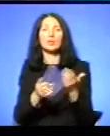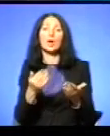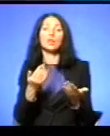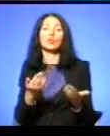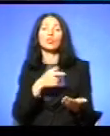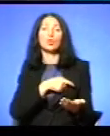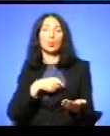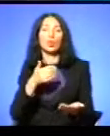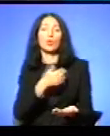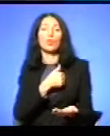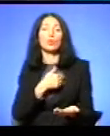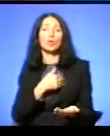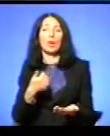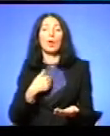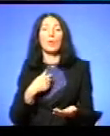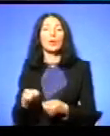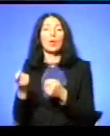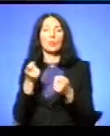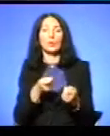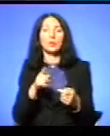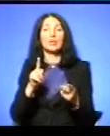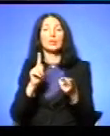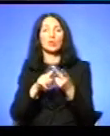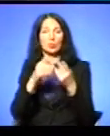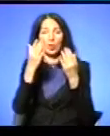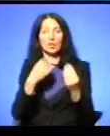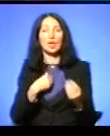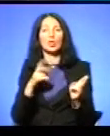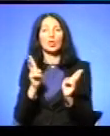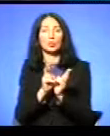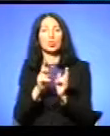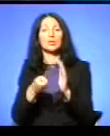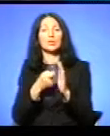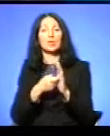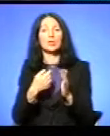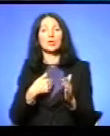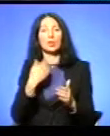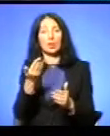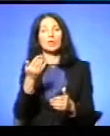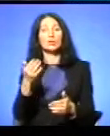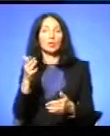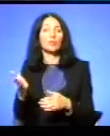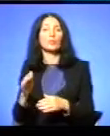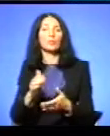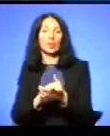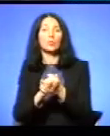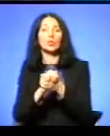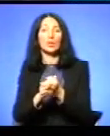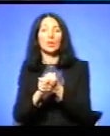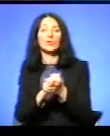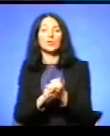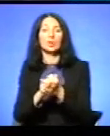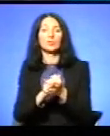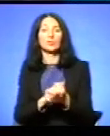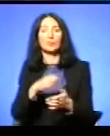ми Мене привезли, справді Я на другий день зустрівся з ним Я йому подав руку Він тернополянин?